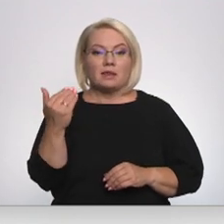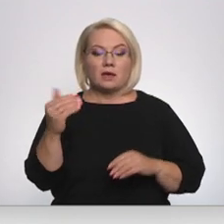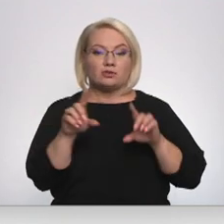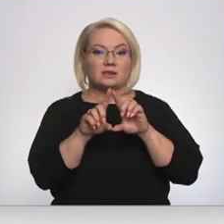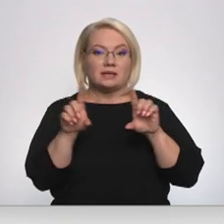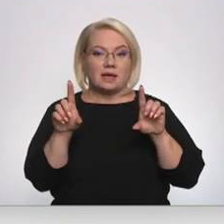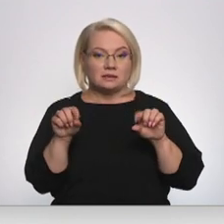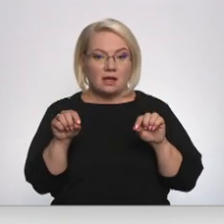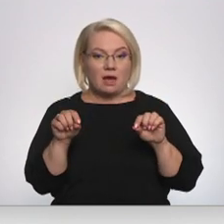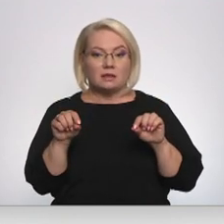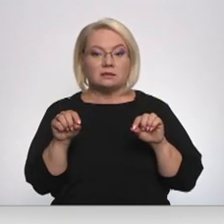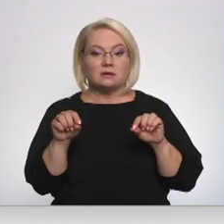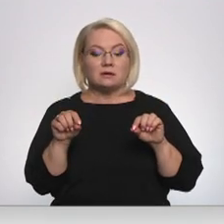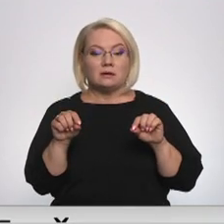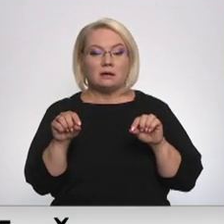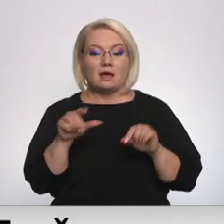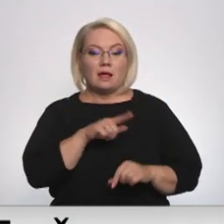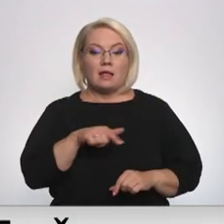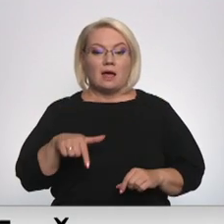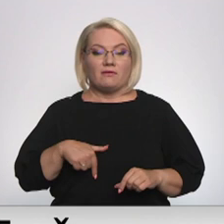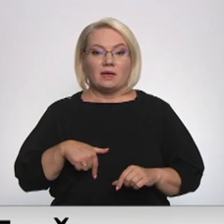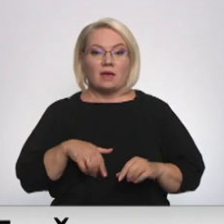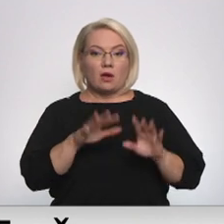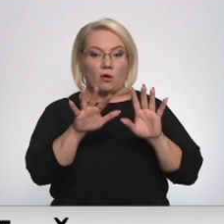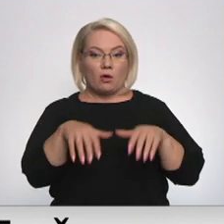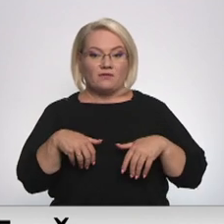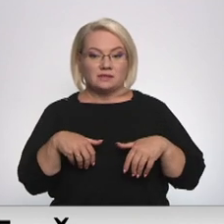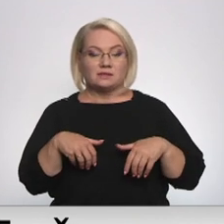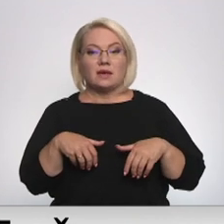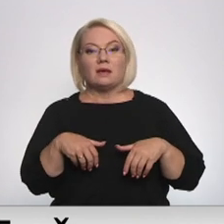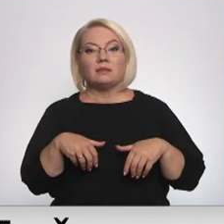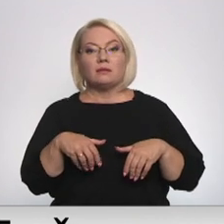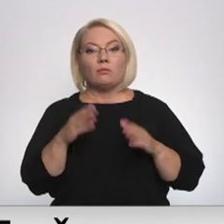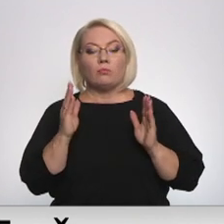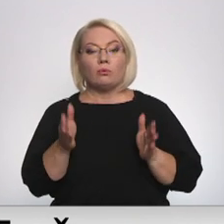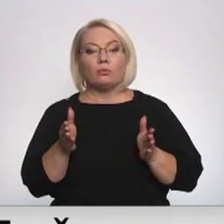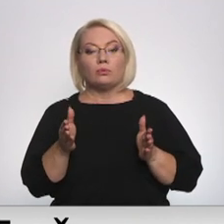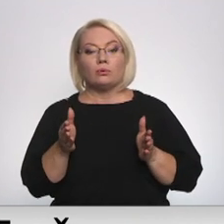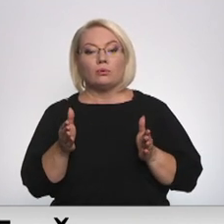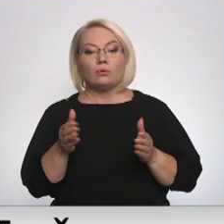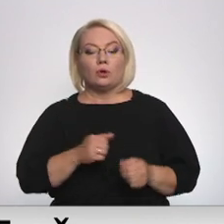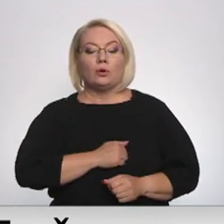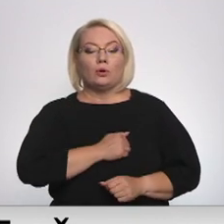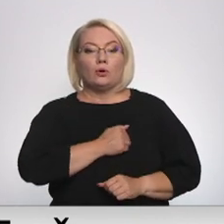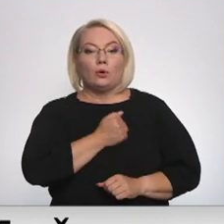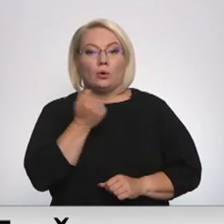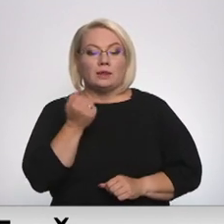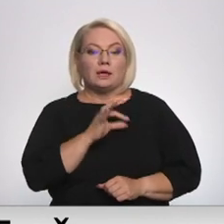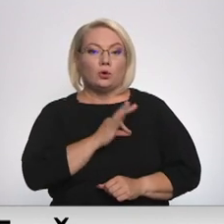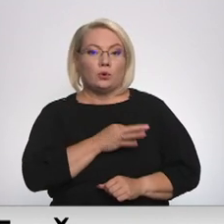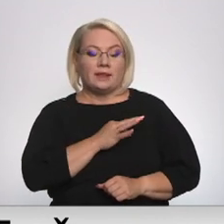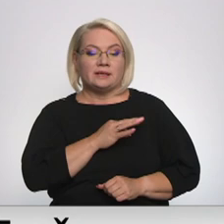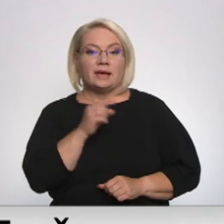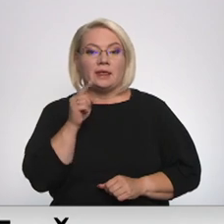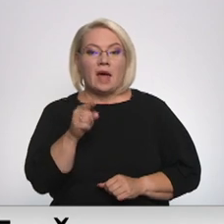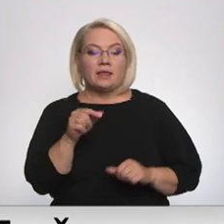iestādes Latvijai konfiscēt būtu grūti juridiski